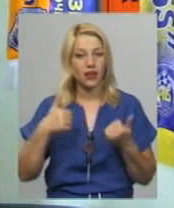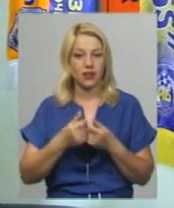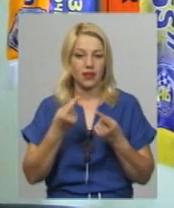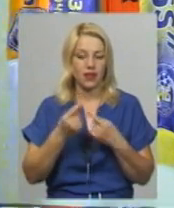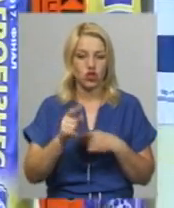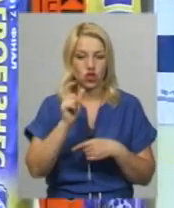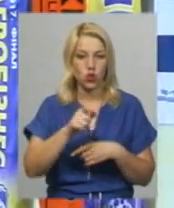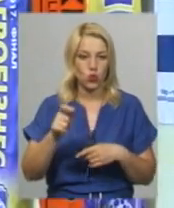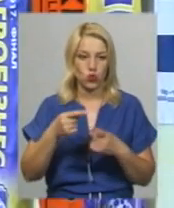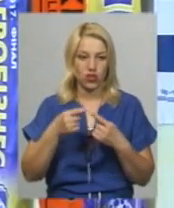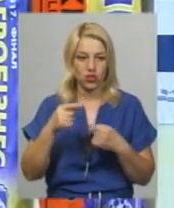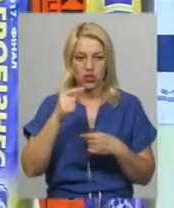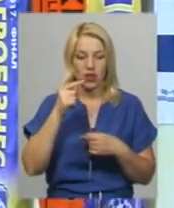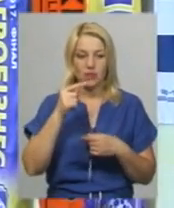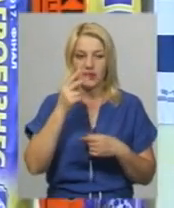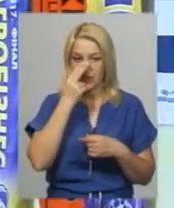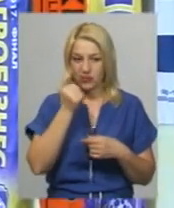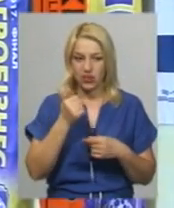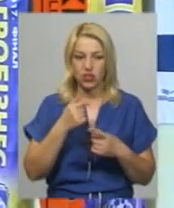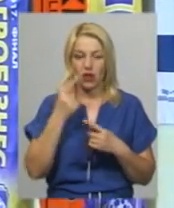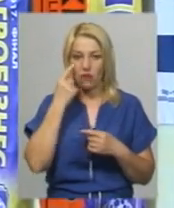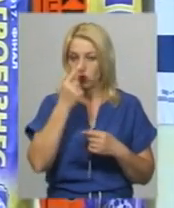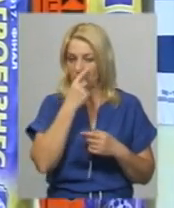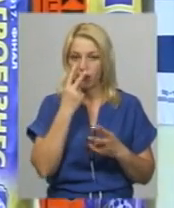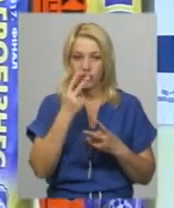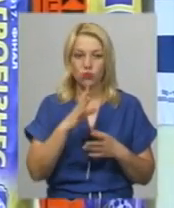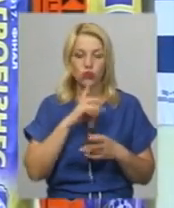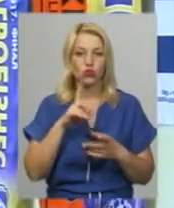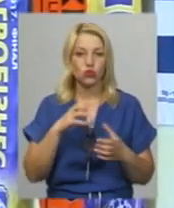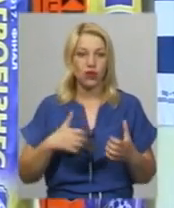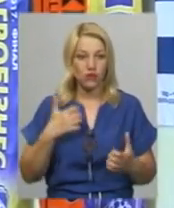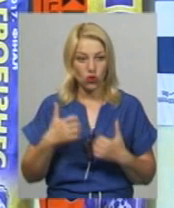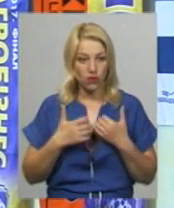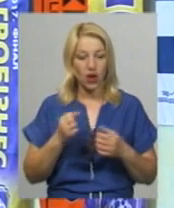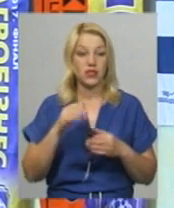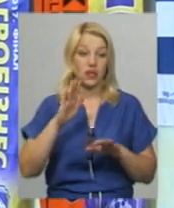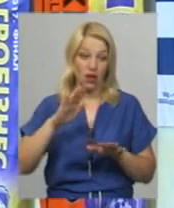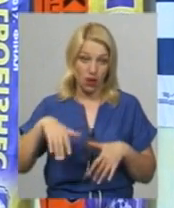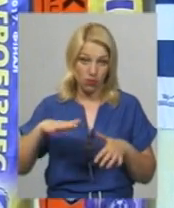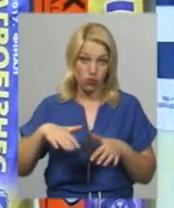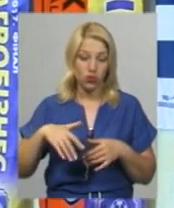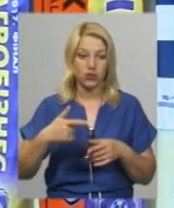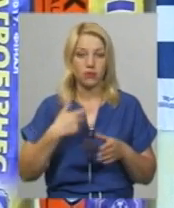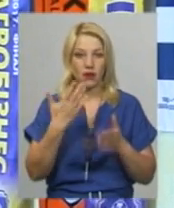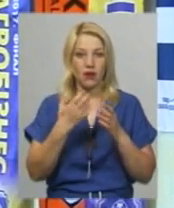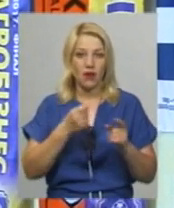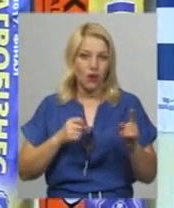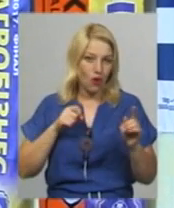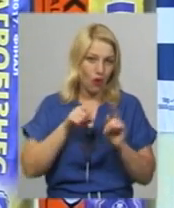інші звички. В очах відображалося те, що вони хвилювалися тут. А потім вже по мірі того, якщо вони вже забивали гол і